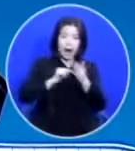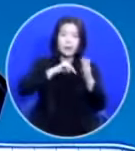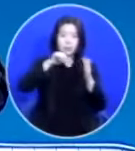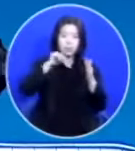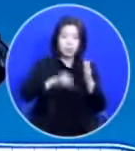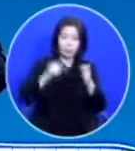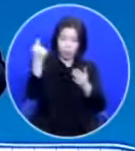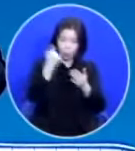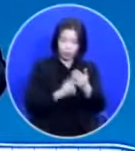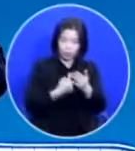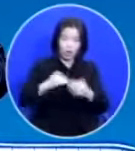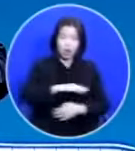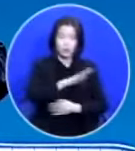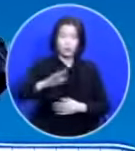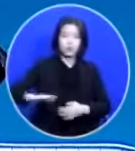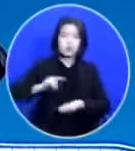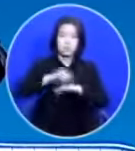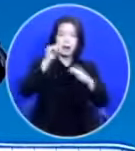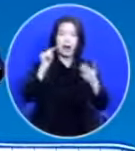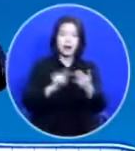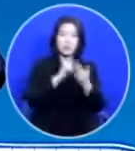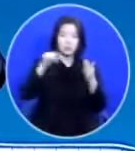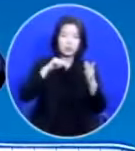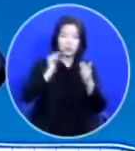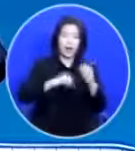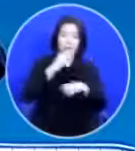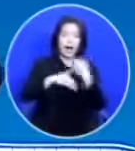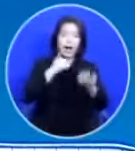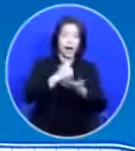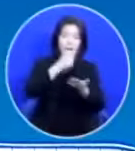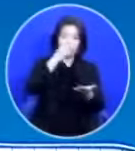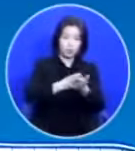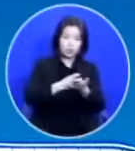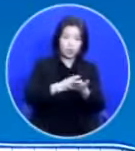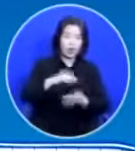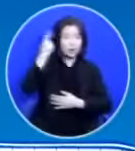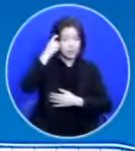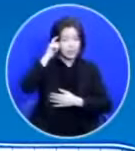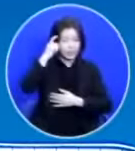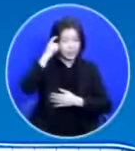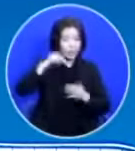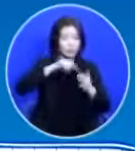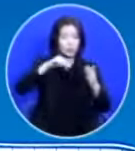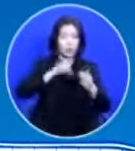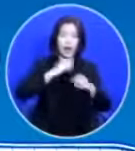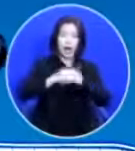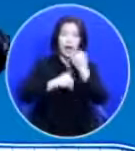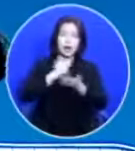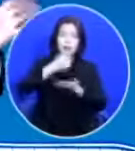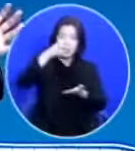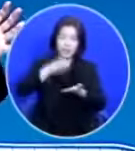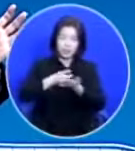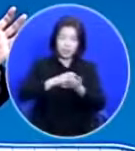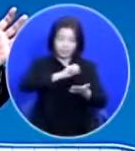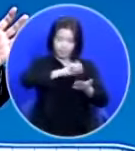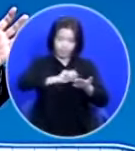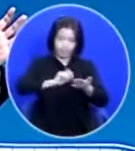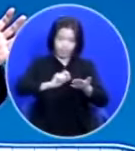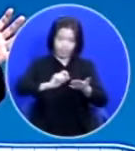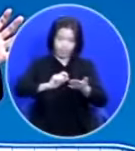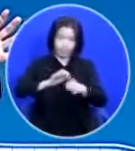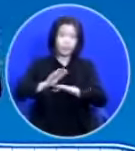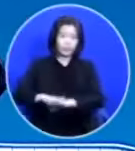우리 마음에다가 하나님의 율법을 우리 생각에다가 하나님의 계명을 기록하시겠다는